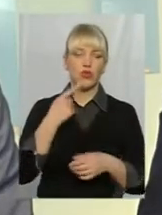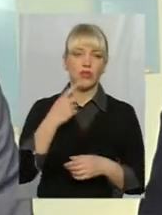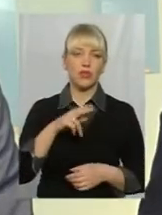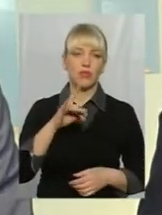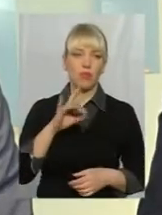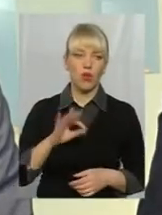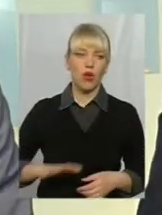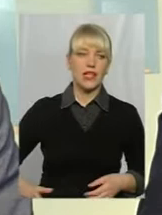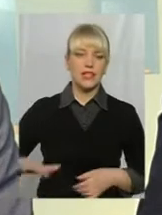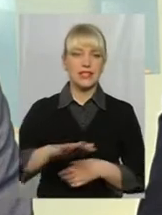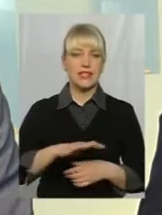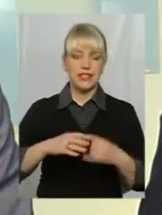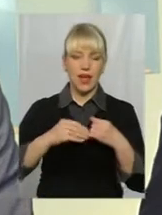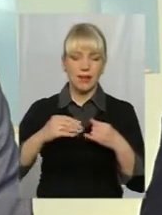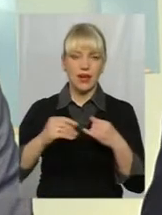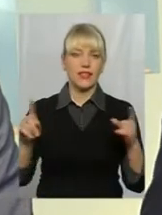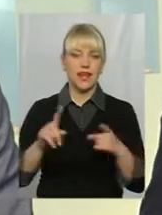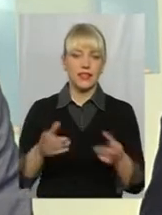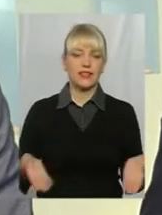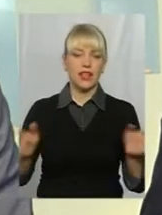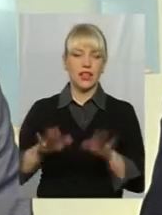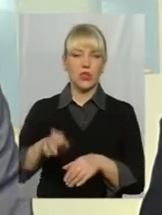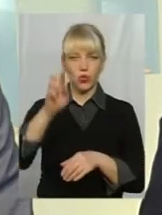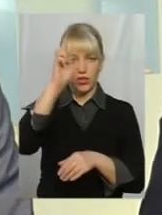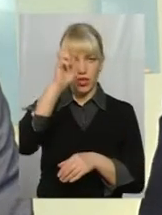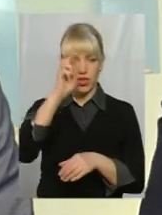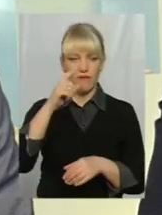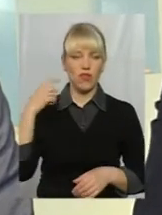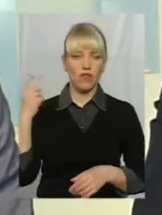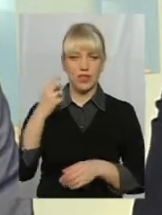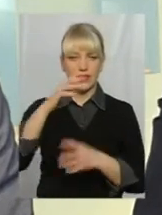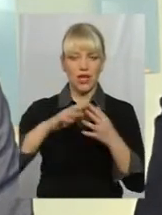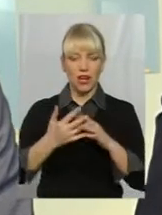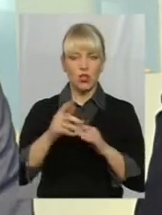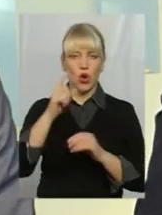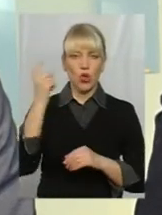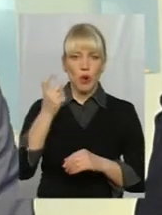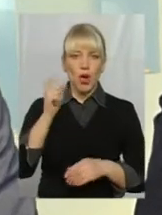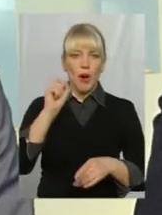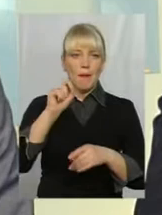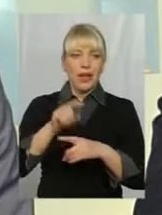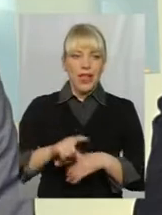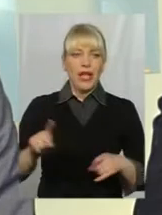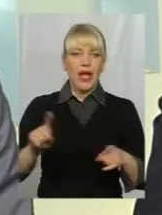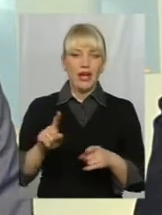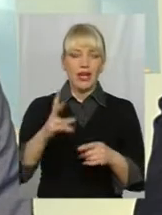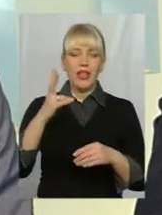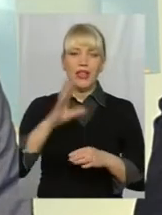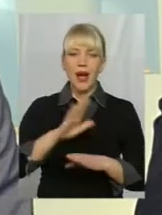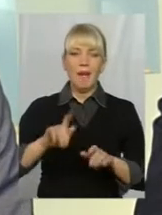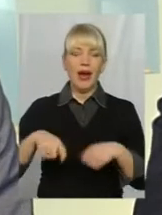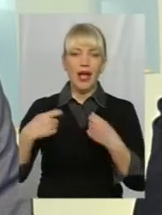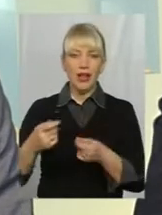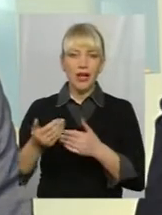залишились в державній власності, зокрема сільськогосподарського призначення, ті, які не передані раніше в